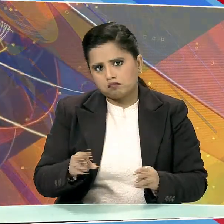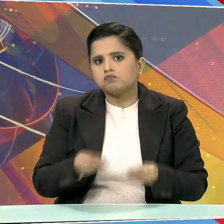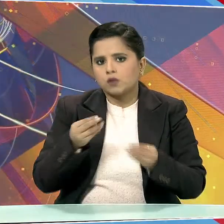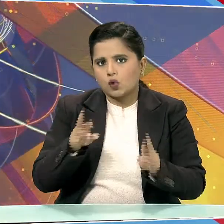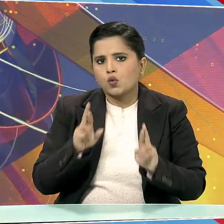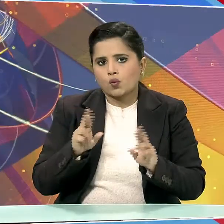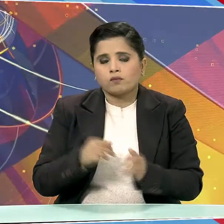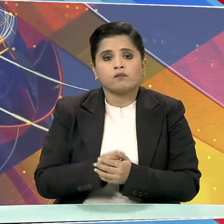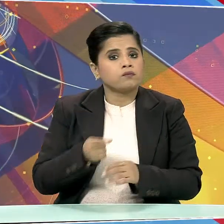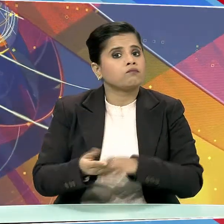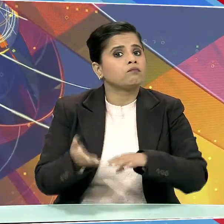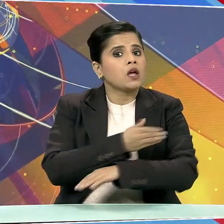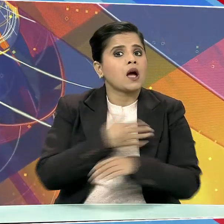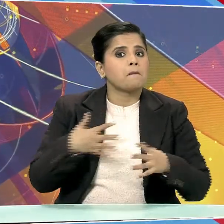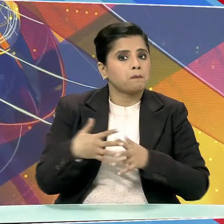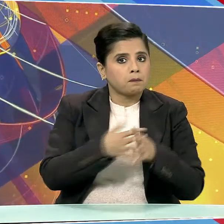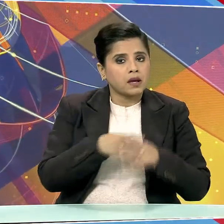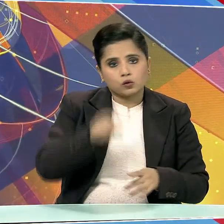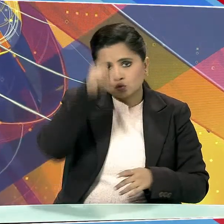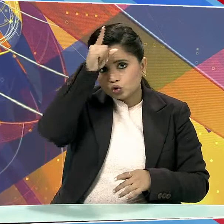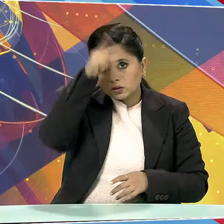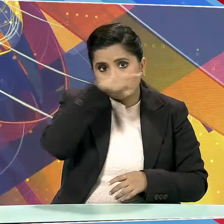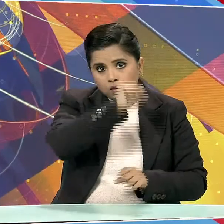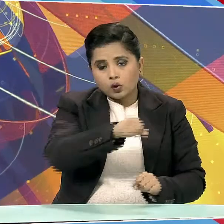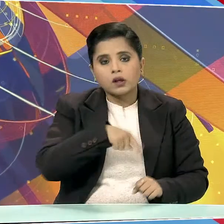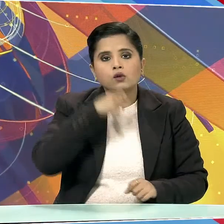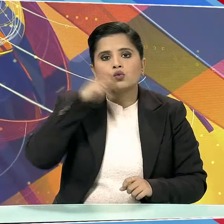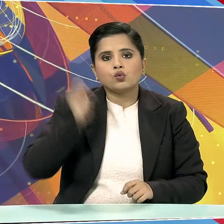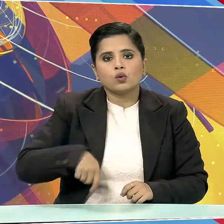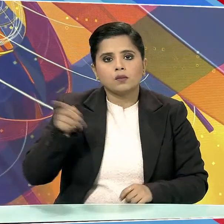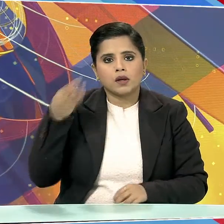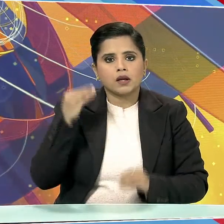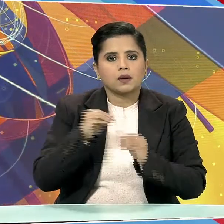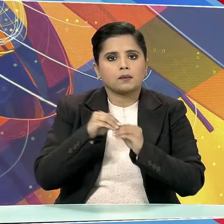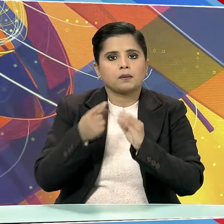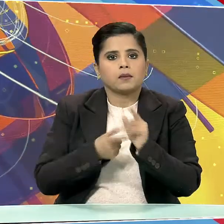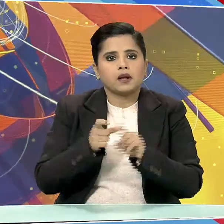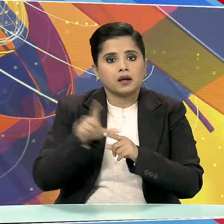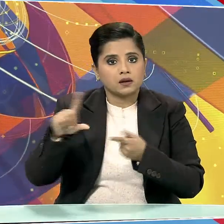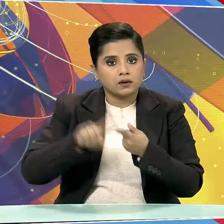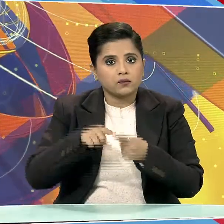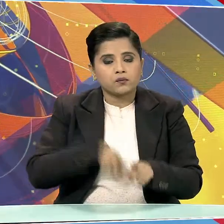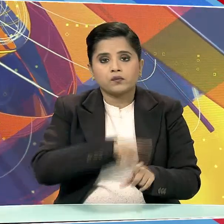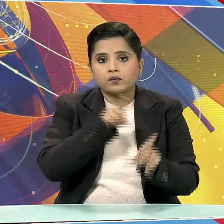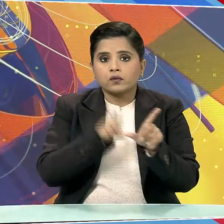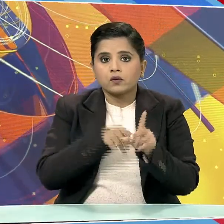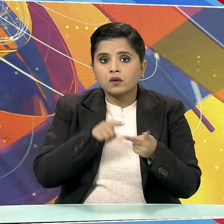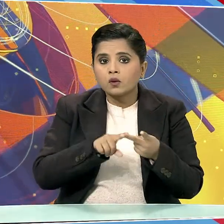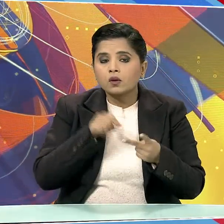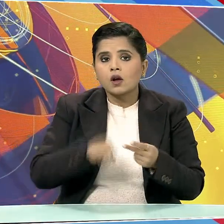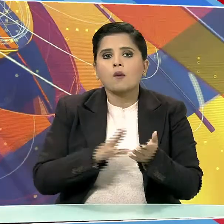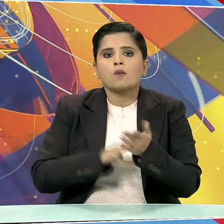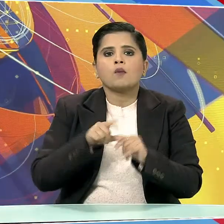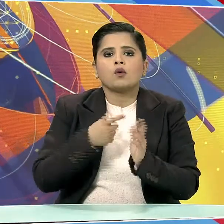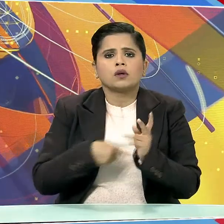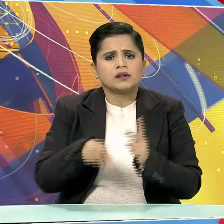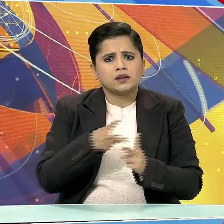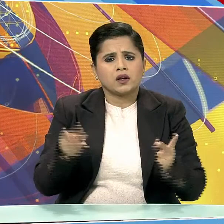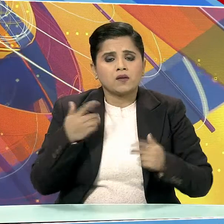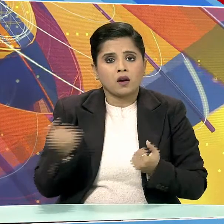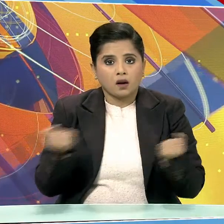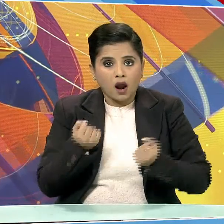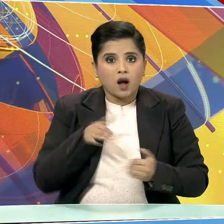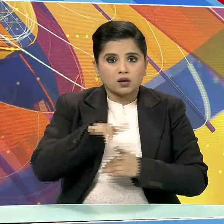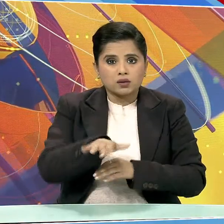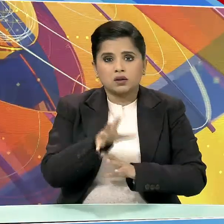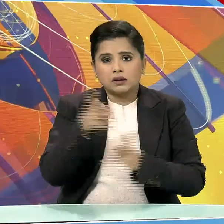है। इस से पहर है अमेरिका और जर्मनी ने युक्रेन को ब्रैडली और मॉडरन बक्तरवंद सैन बाहन देने की खोशना